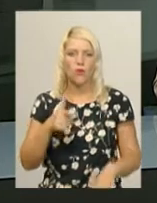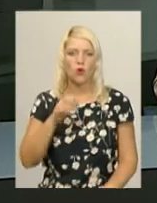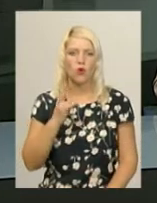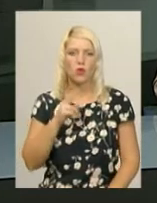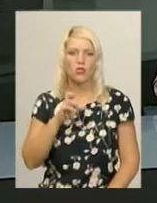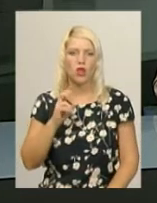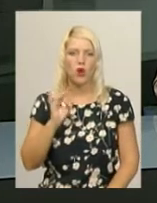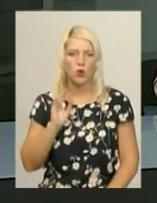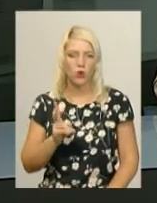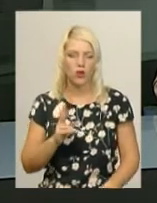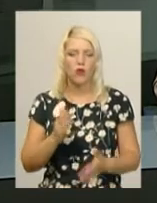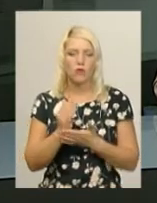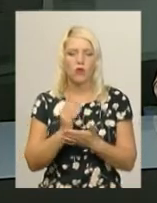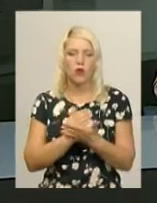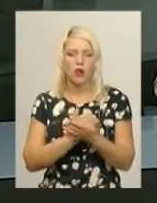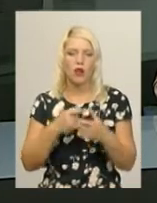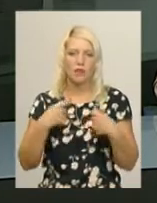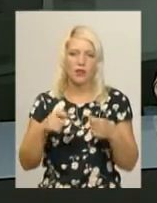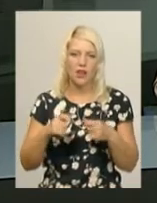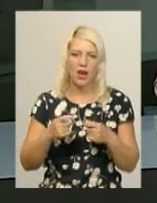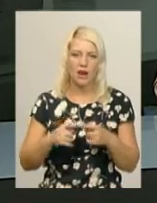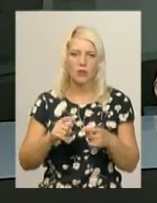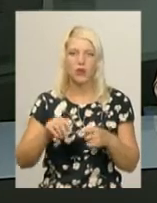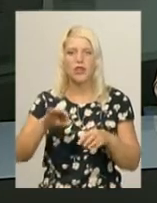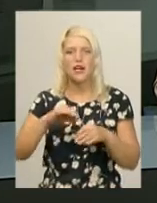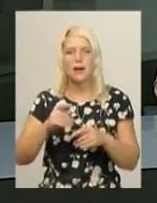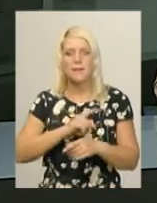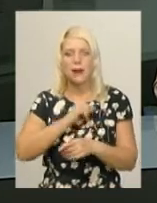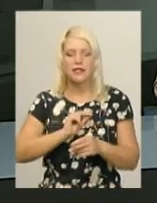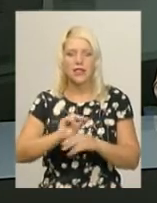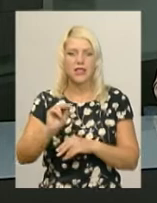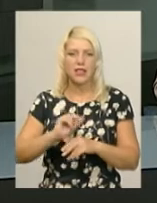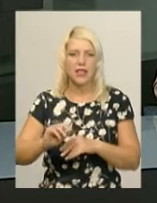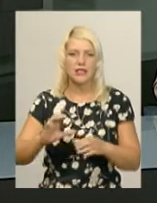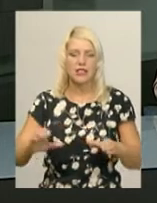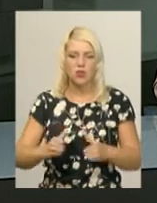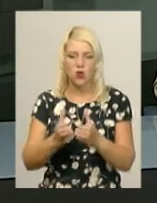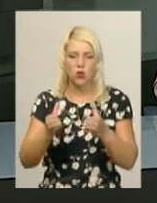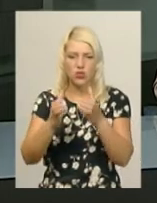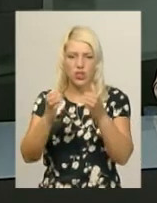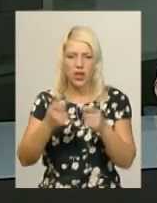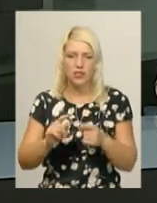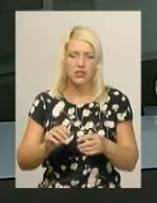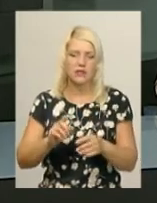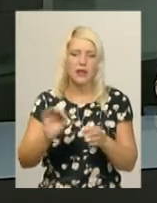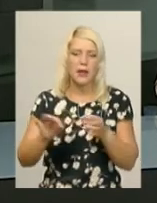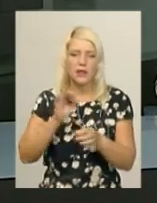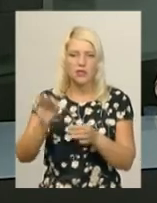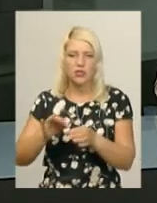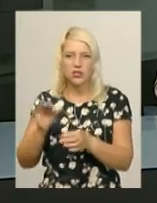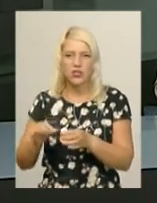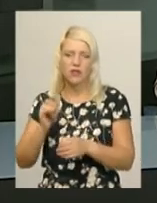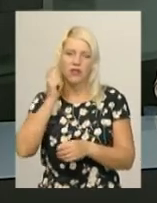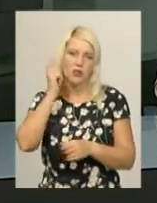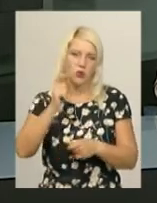У програмі ярмарок декоративно-прикладного мистецтва, майстер-класи з гончарства, бісероплетіння, вишивання і українська